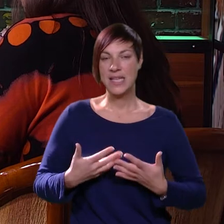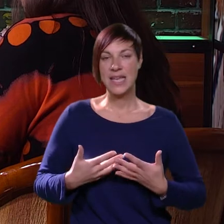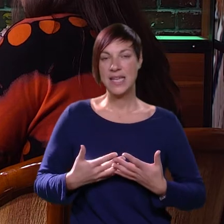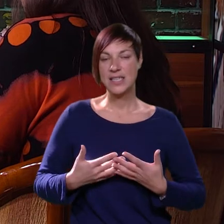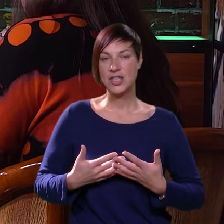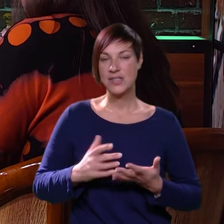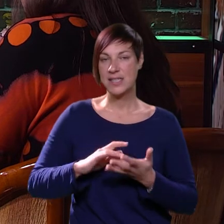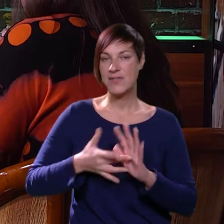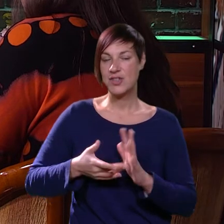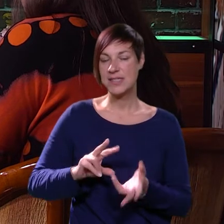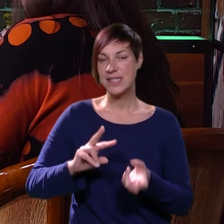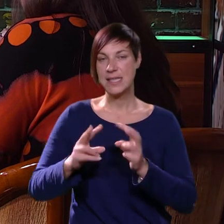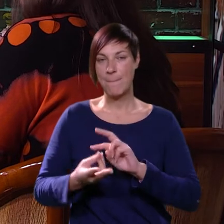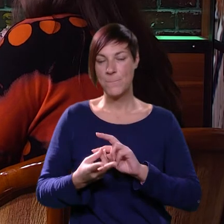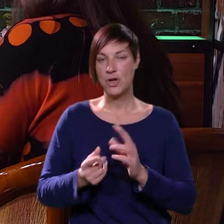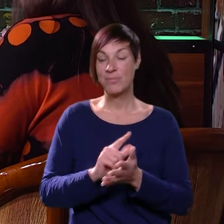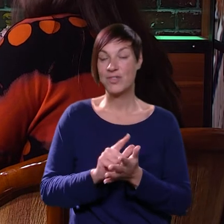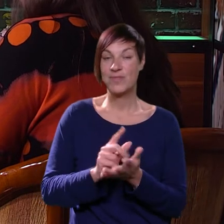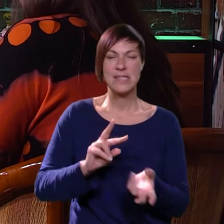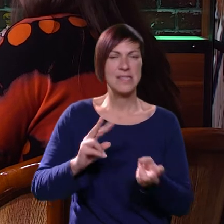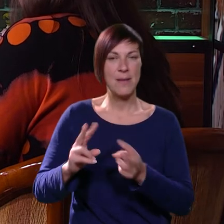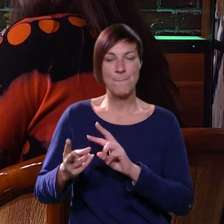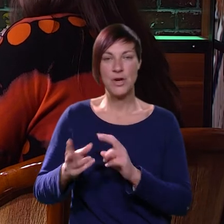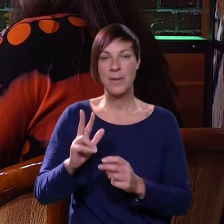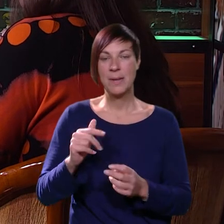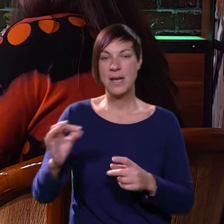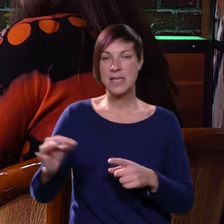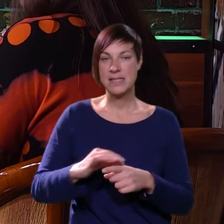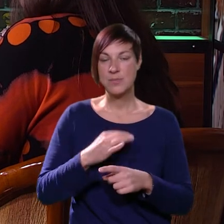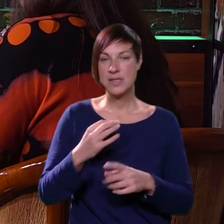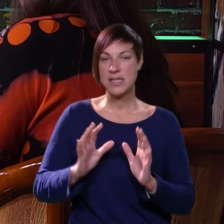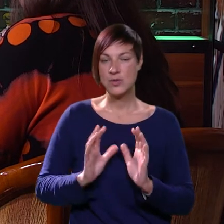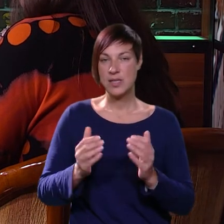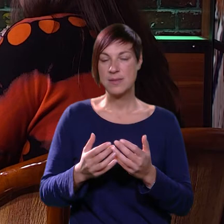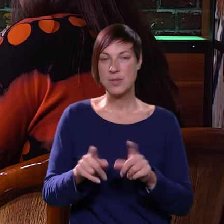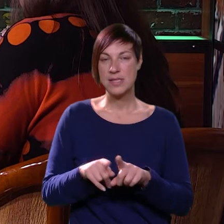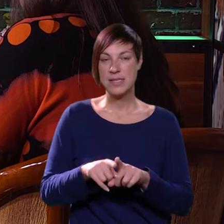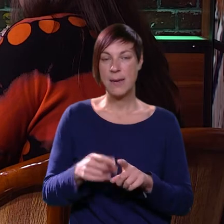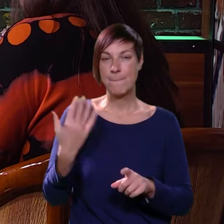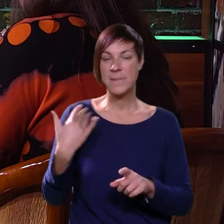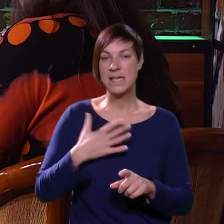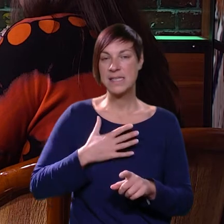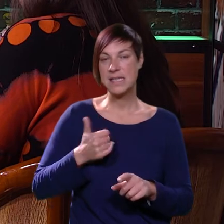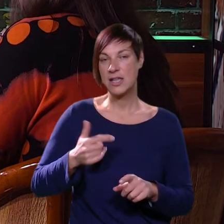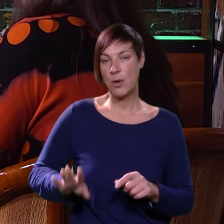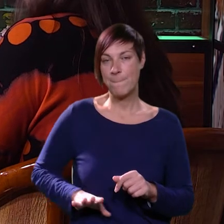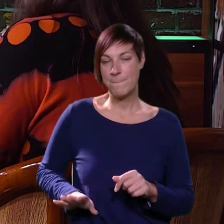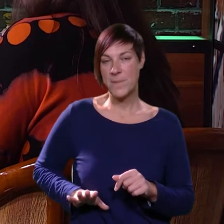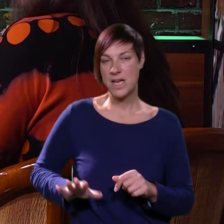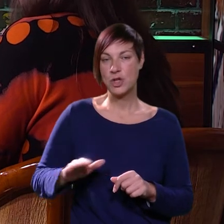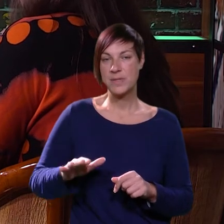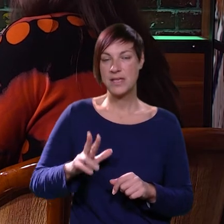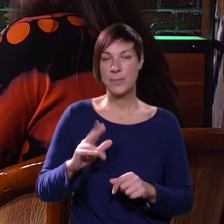ali jednostavno, sve se promijeni, trenu se sve promijeni, imali smo sreću da smo u sob isto, također bili s jednom mojkom, sa